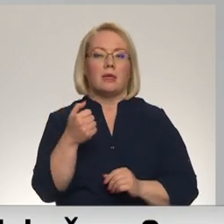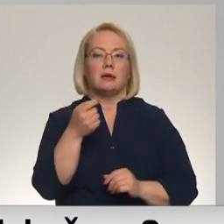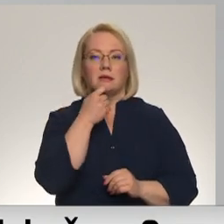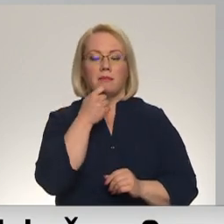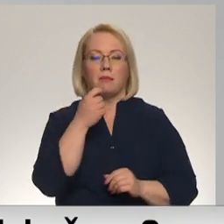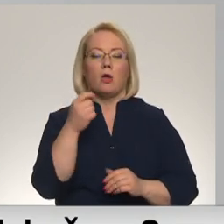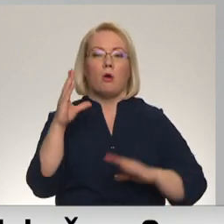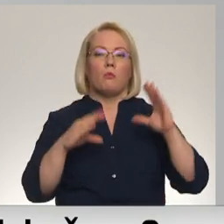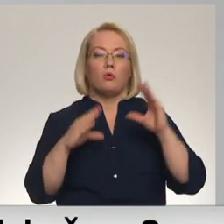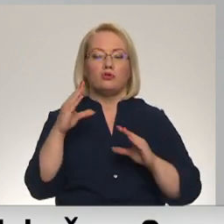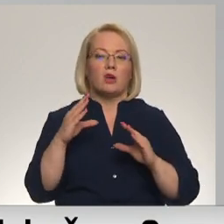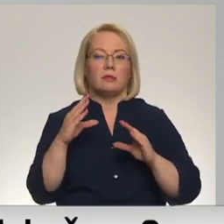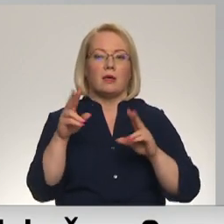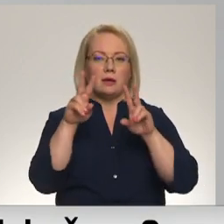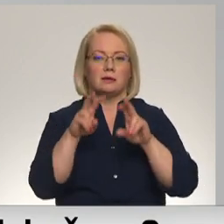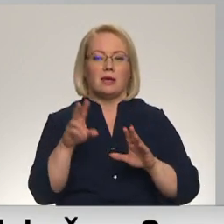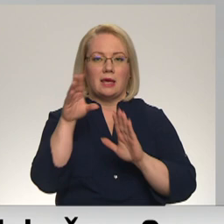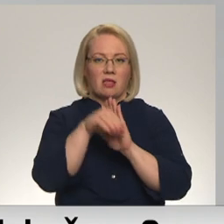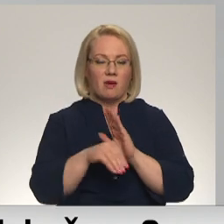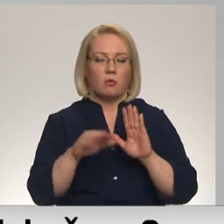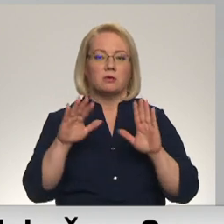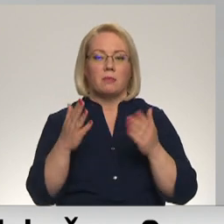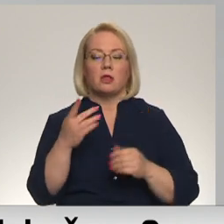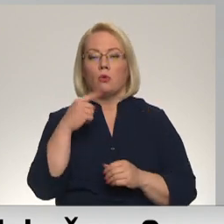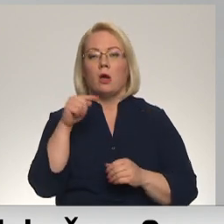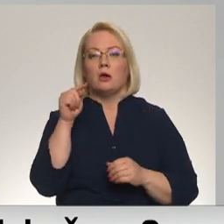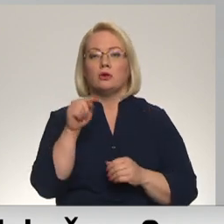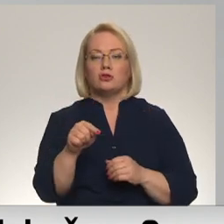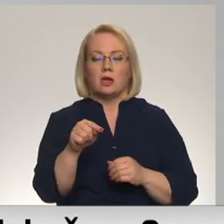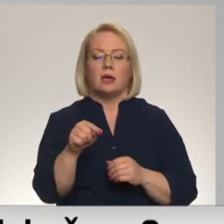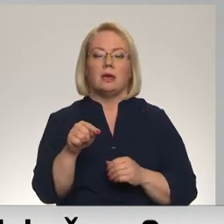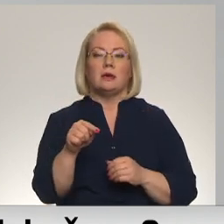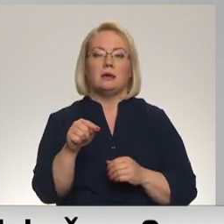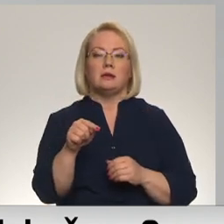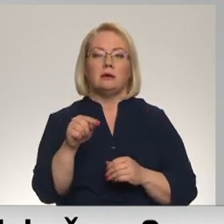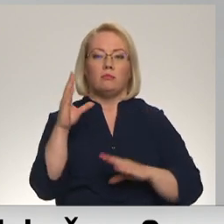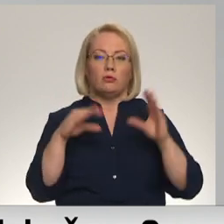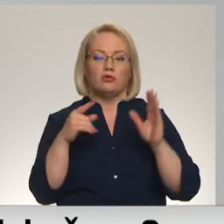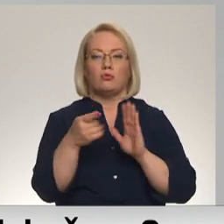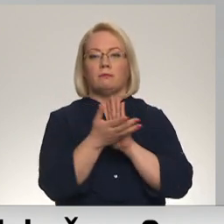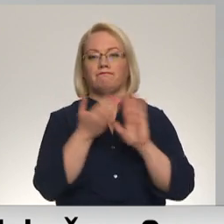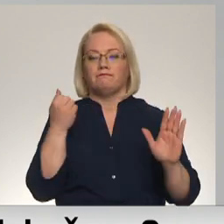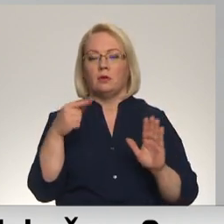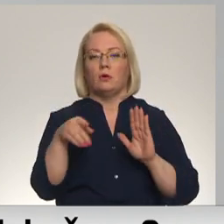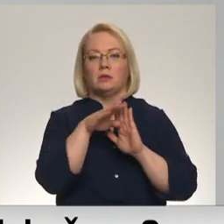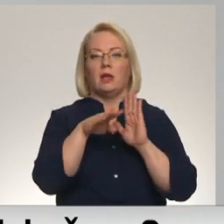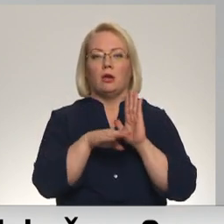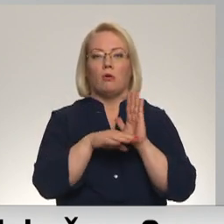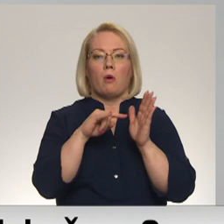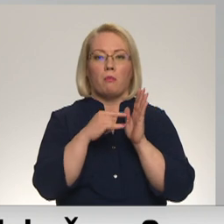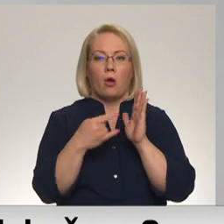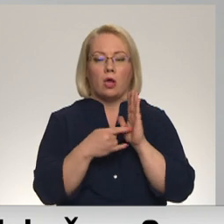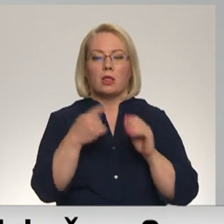pakotnes ietvaros, bet no šīs pakotnes tamēr tas tika izņemts ārā šis likuma projekts. Jo